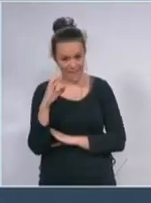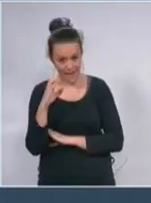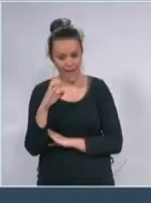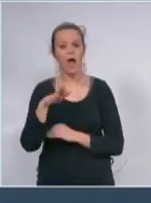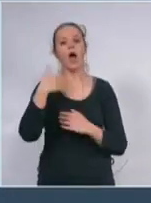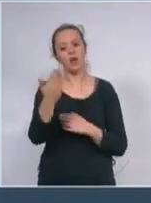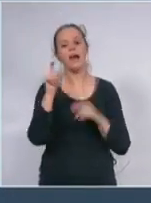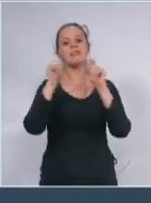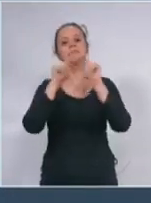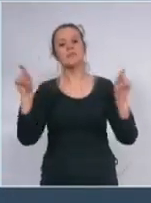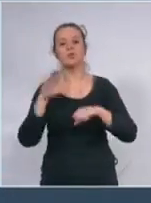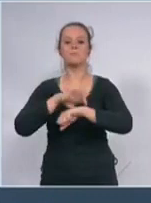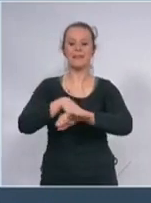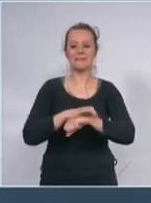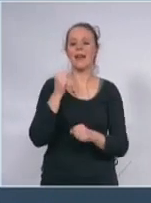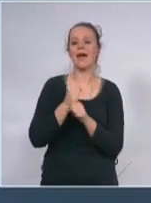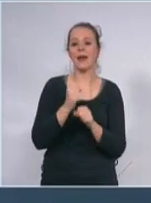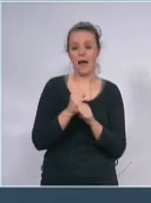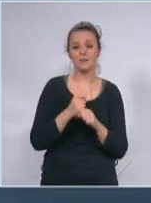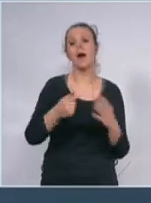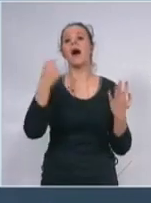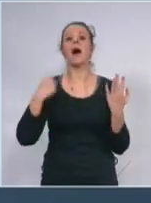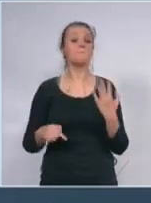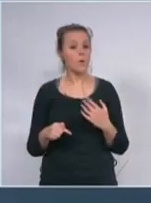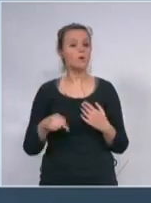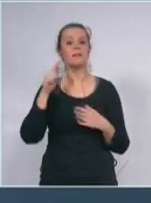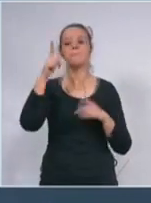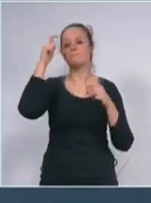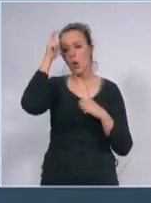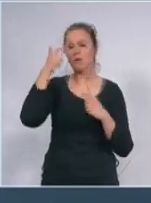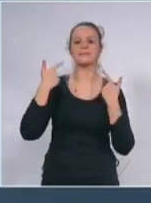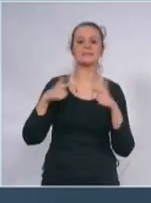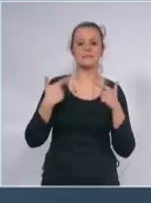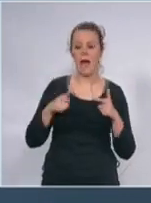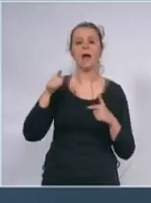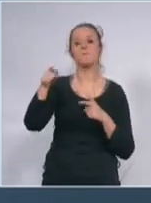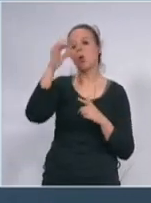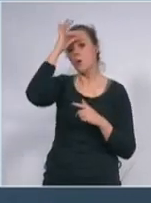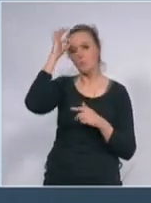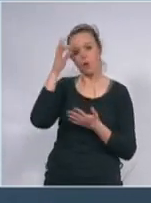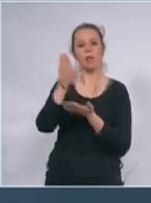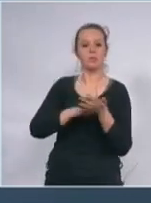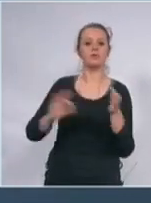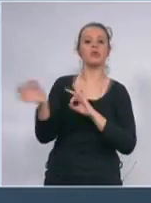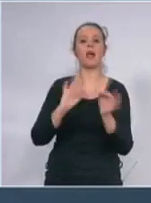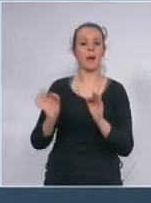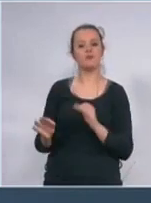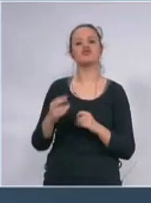institut medicine rada a posle toga idemo na Beogradski sajam gde namještamo od ponedljika tri hiljada kreveta